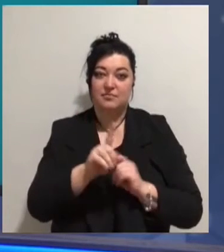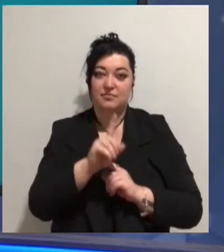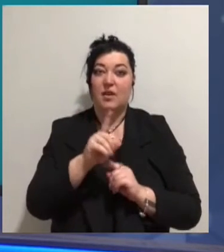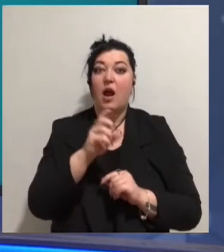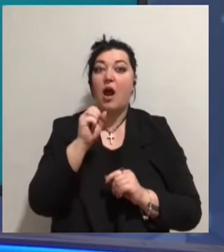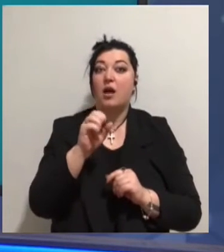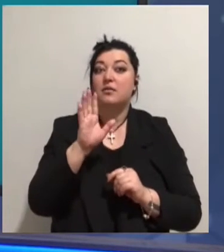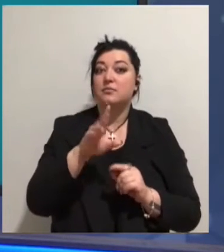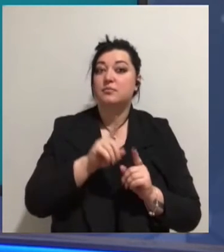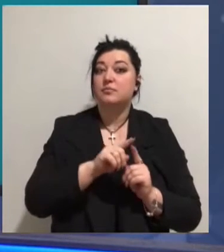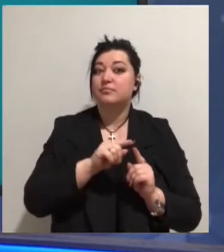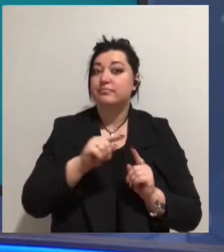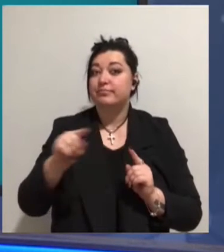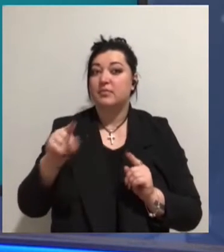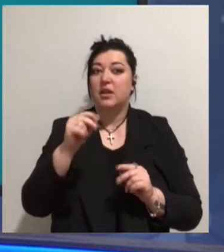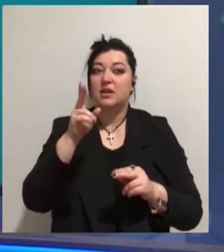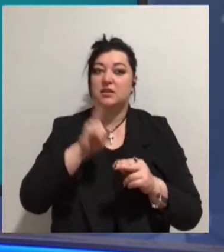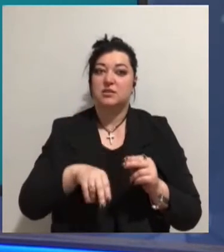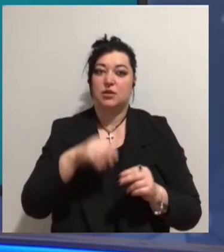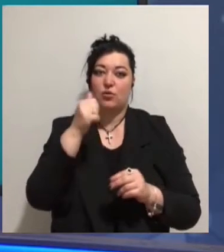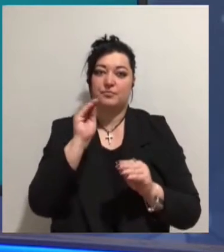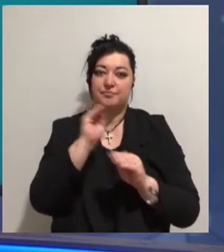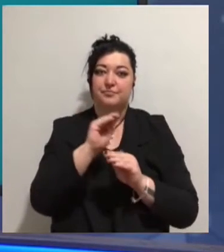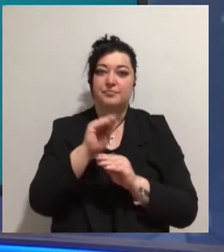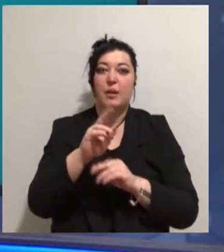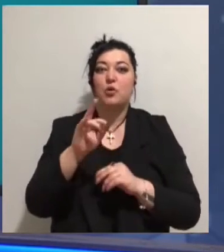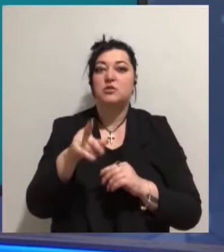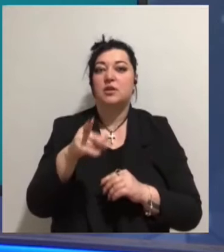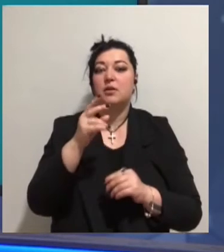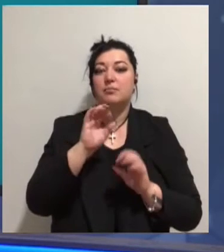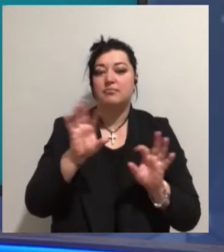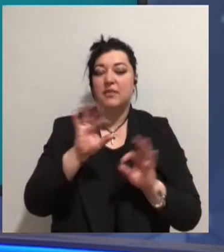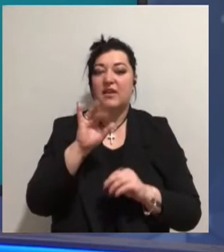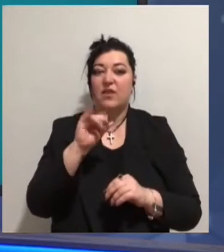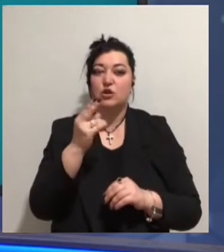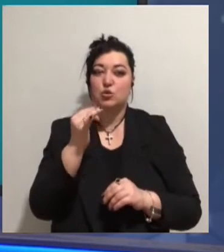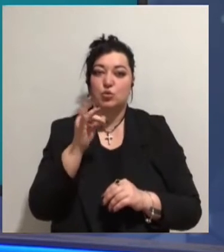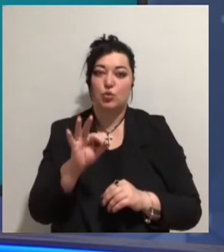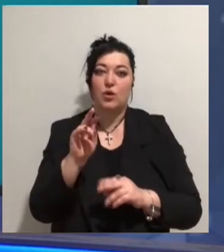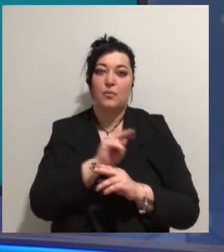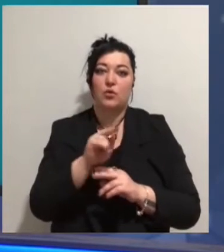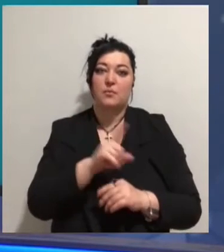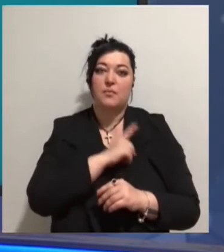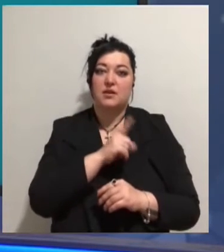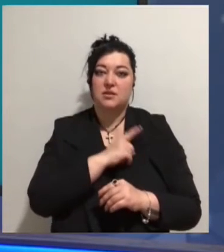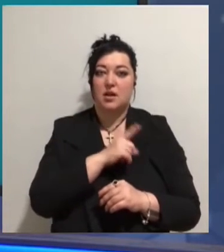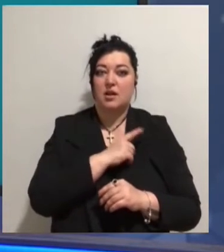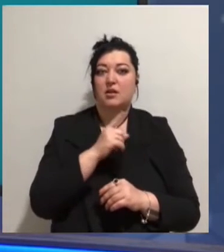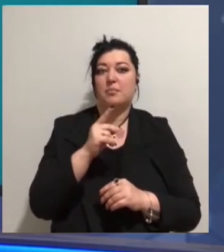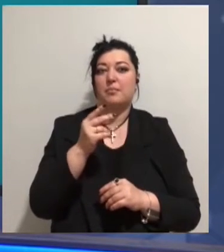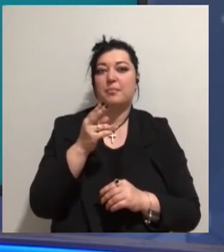курсувати наприкінці цього року. Про це повідомив Іван Цюро, начальник вагоноремонтних майстерень комунального підприємства